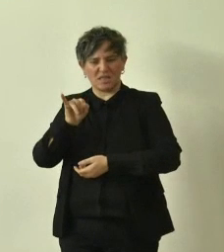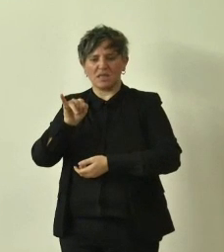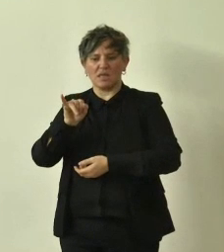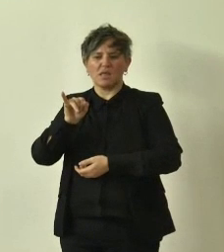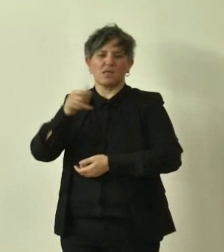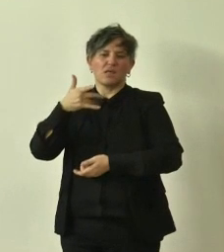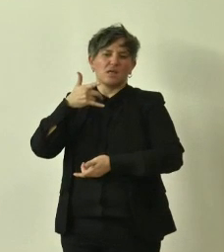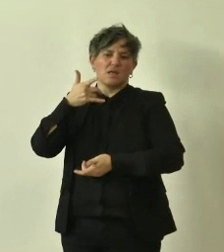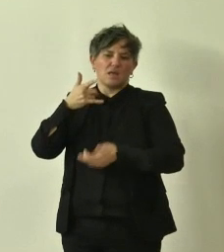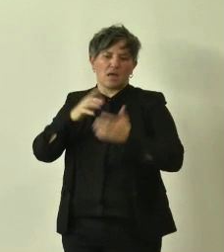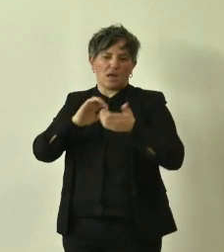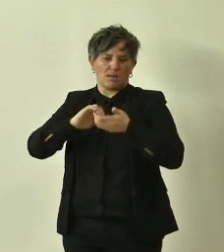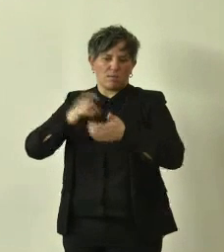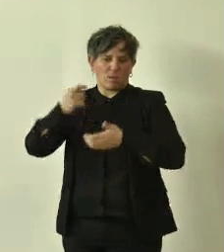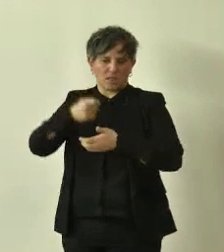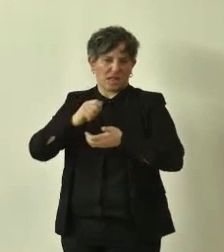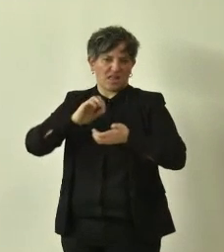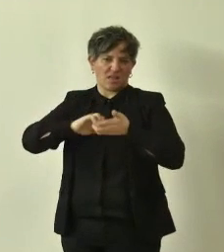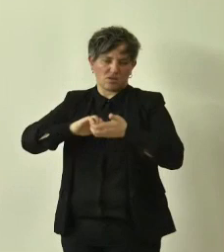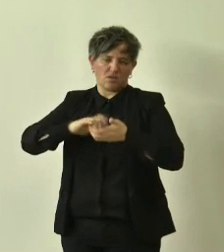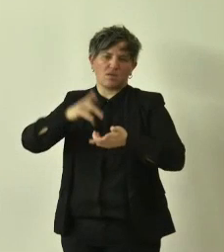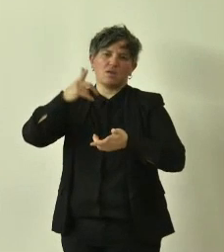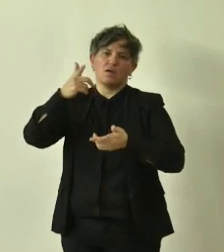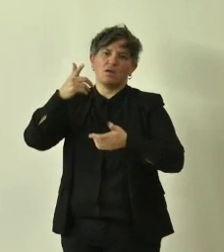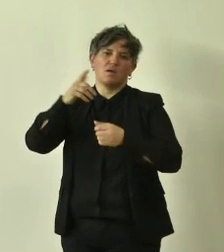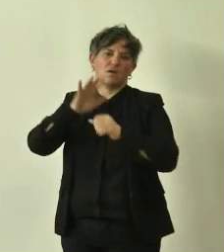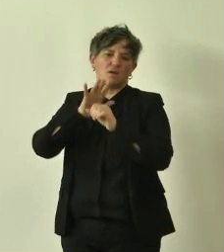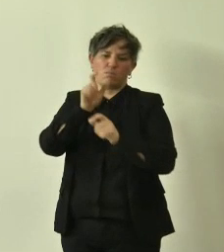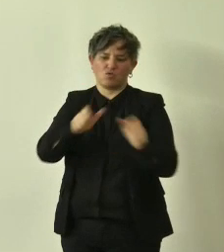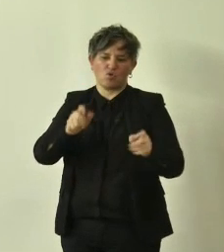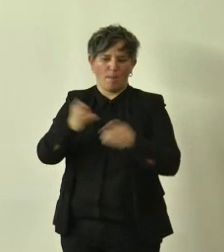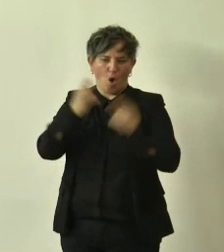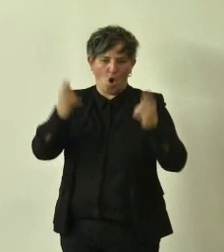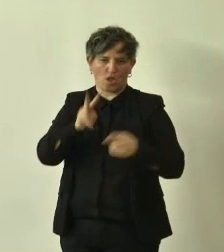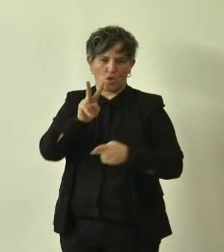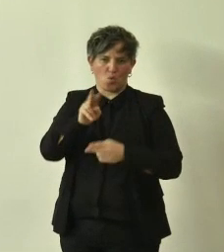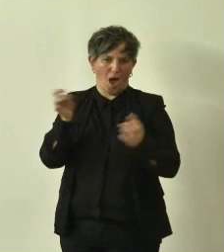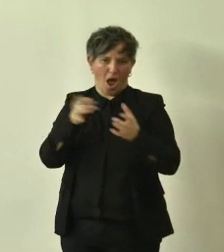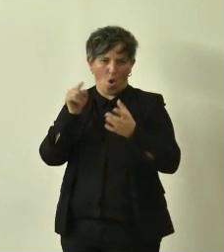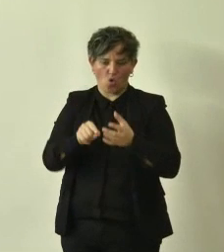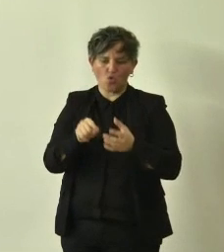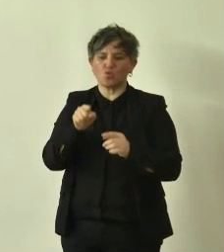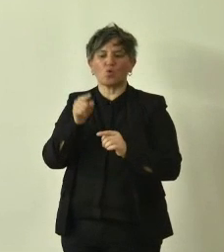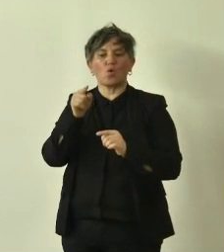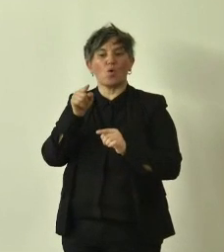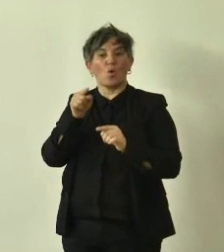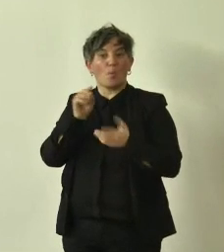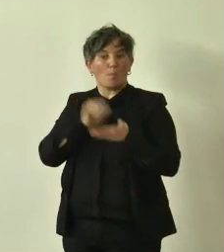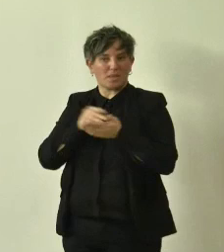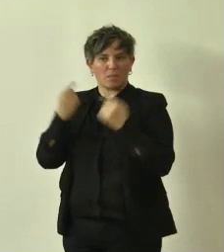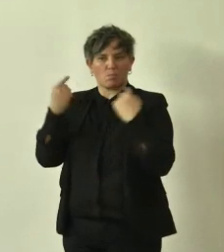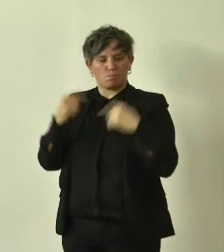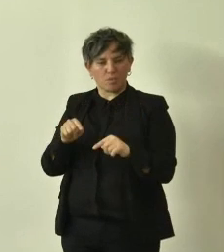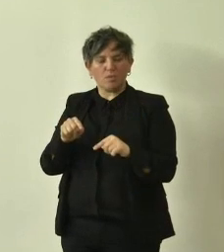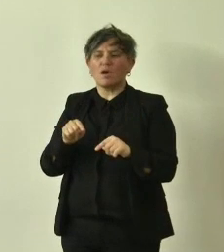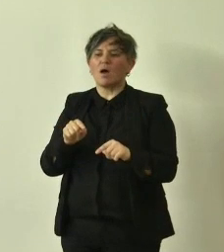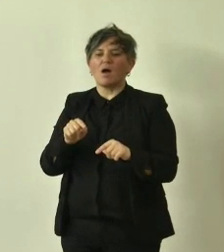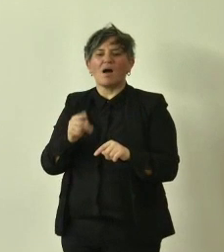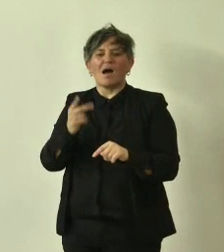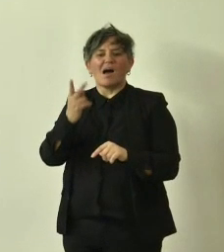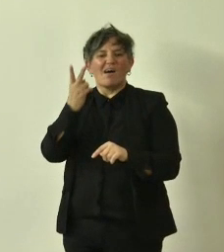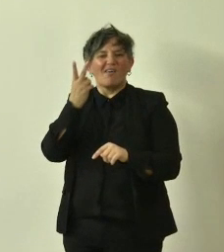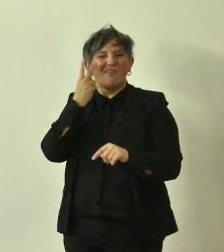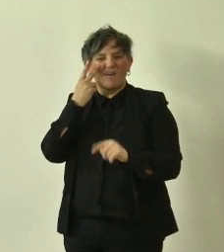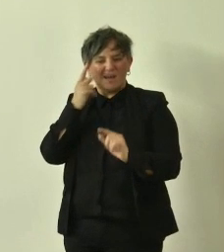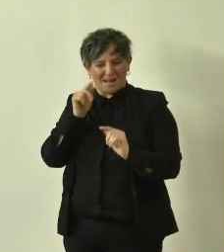del 2 agosto e quindi lo possiamo andare a vedere anche noi anzi vi invito ad andarlo a vedere